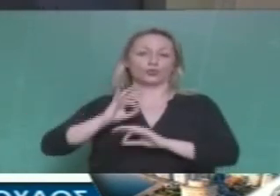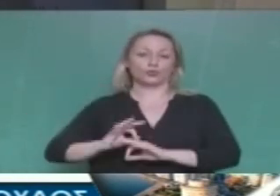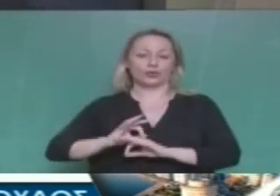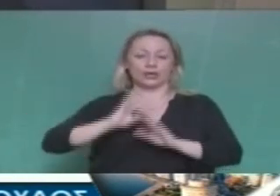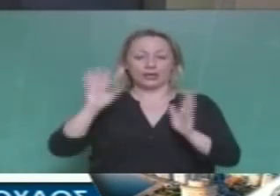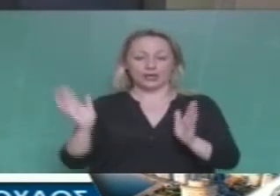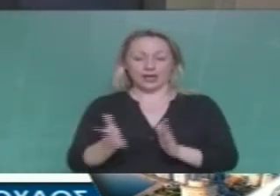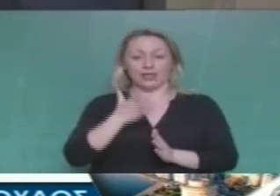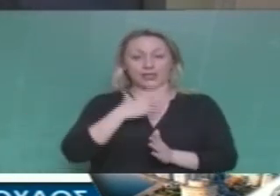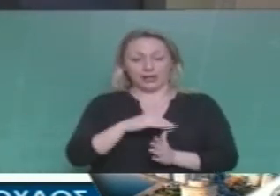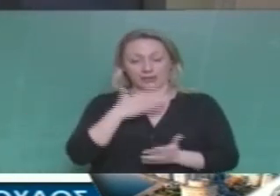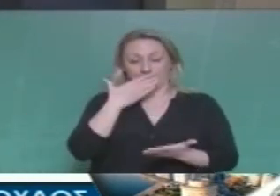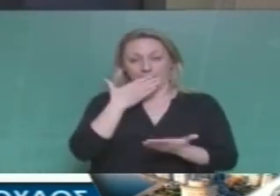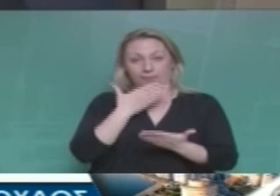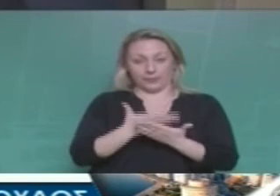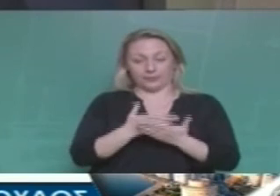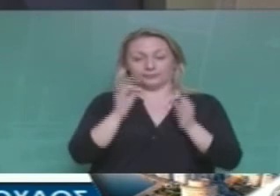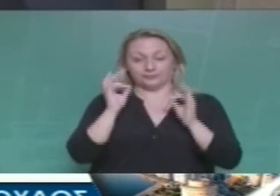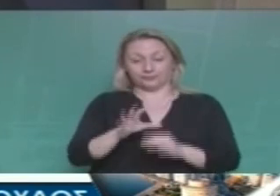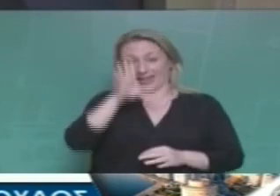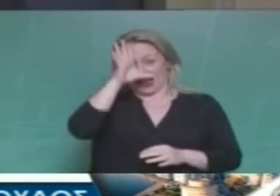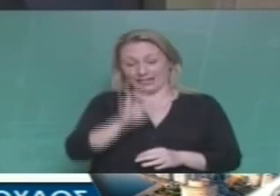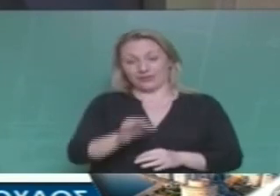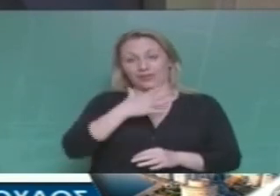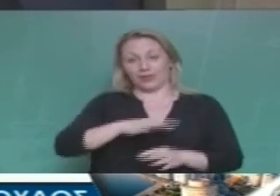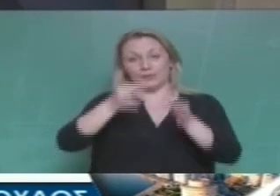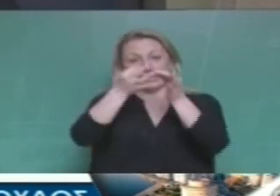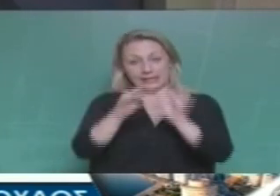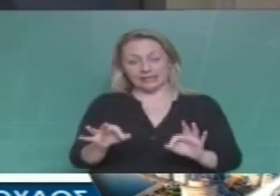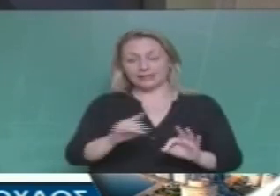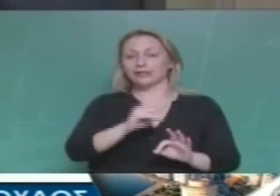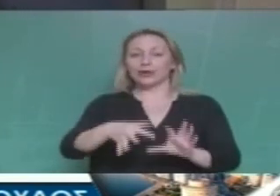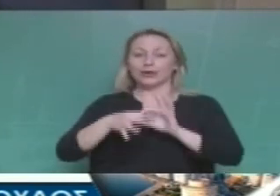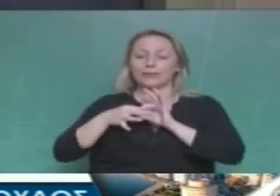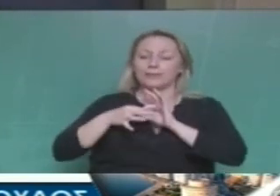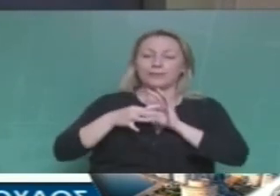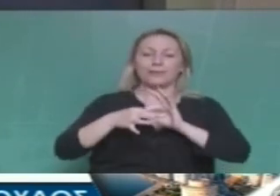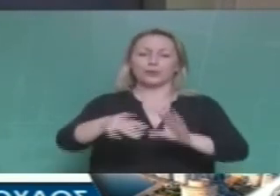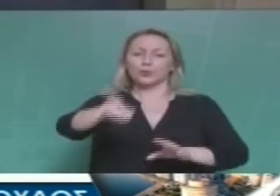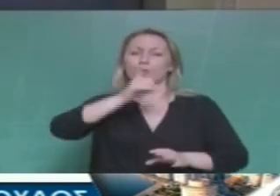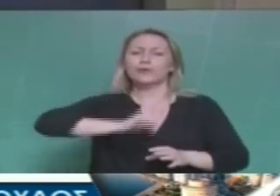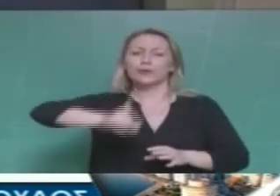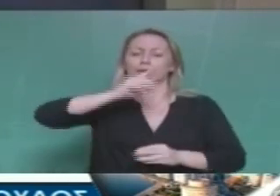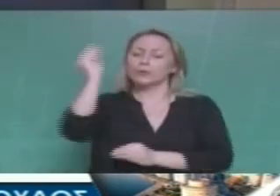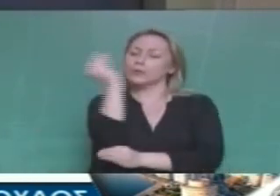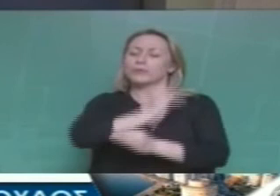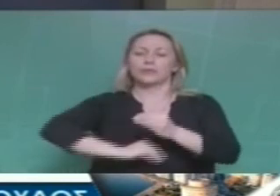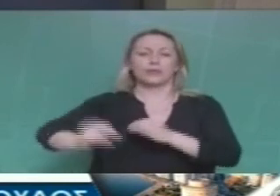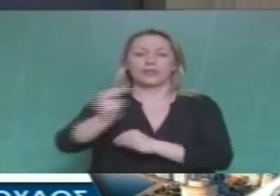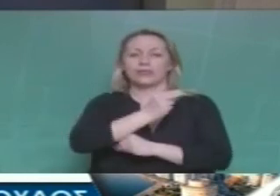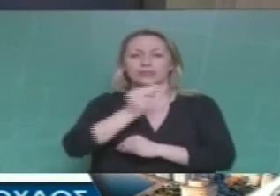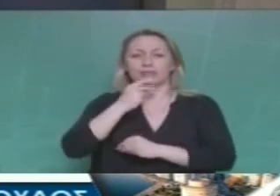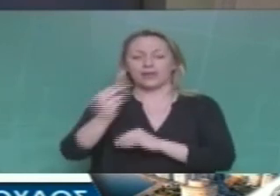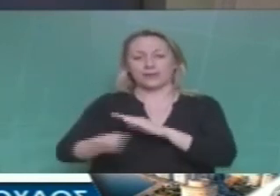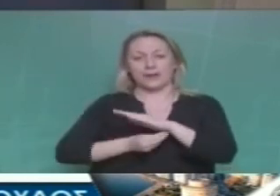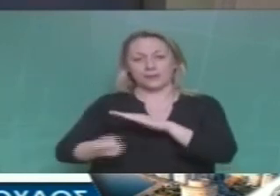θέλουμε για να τελειώνουμε πραγματική λύση και όχι διαιώνυση και χειροτέρευση του προσφυγικού σε